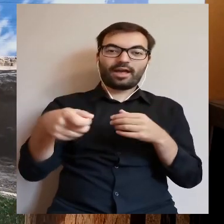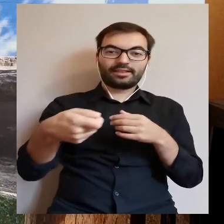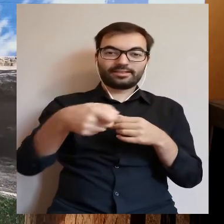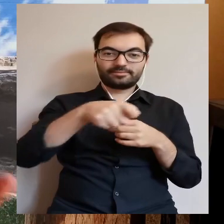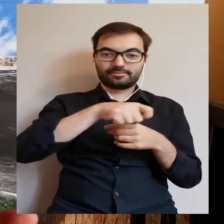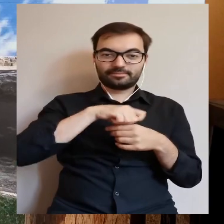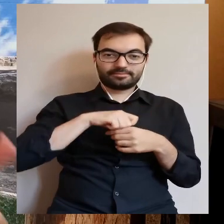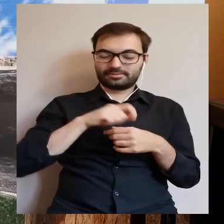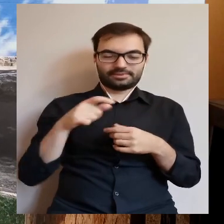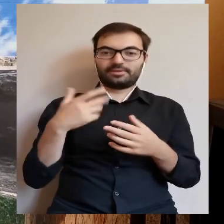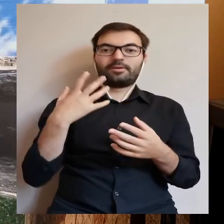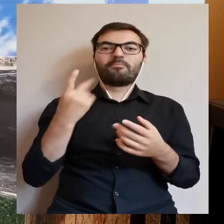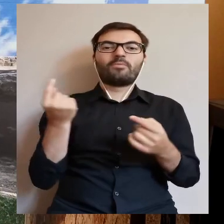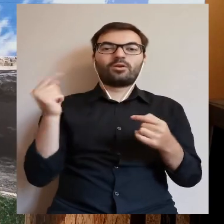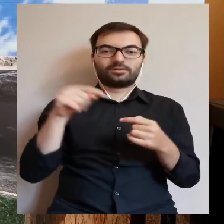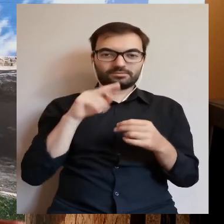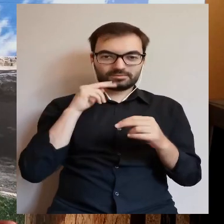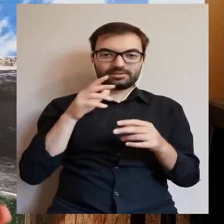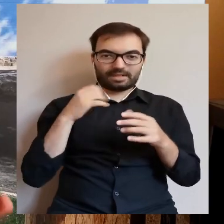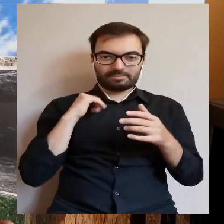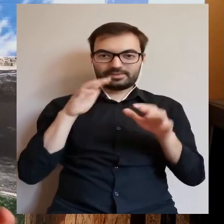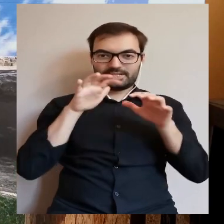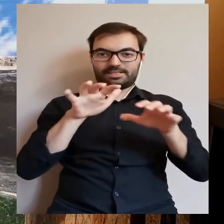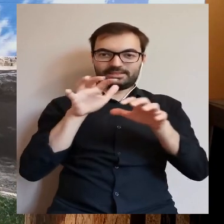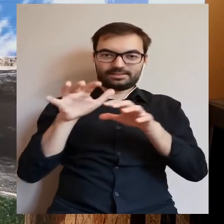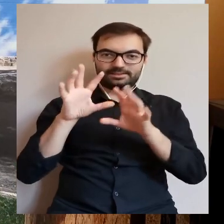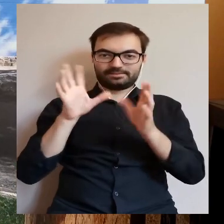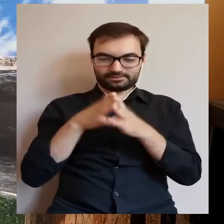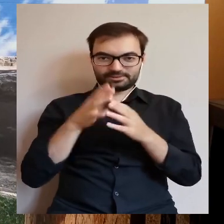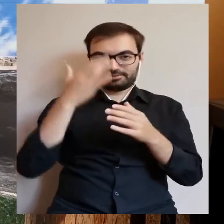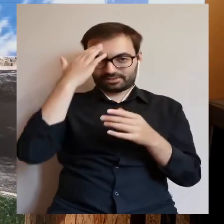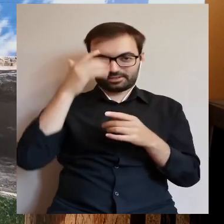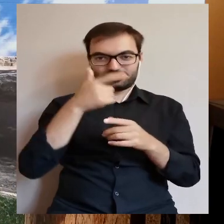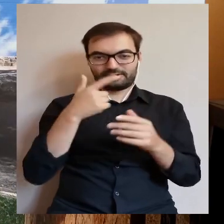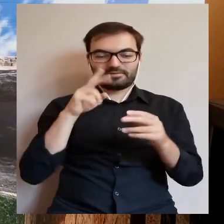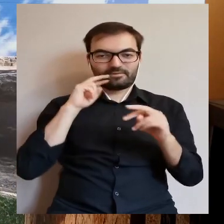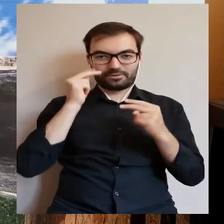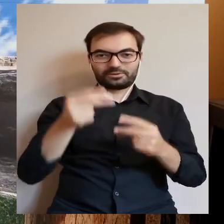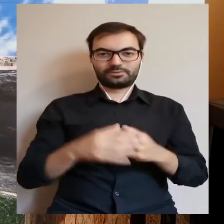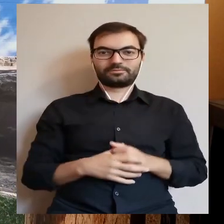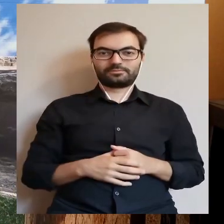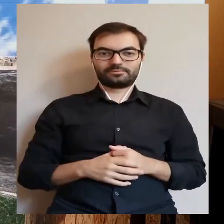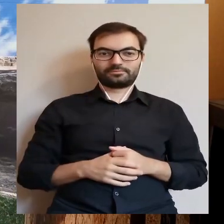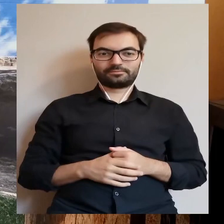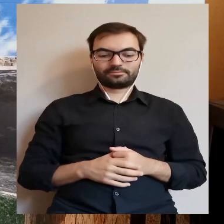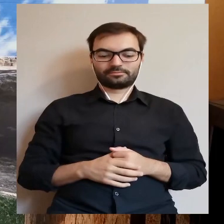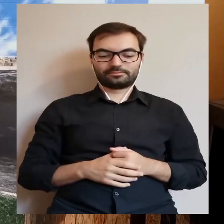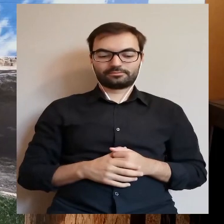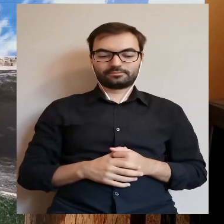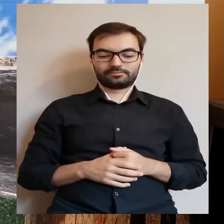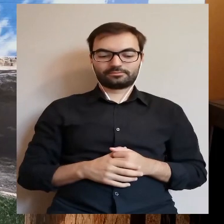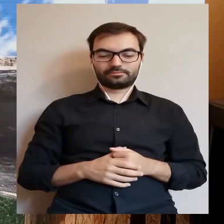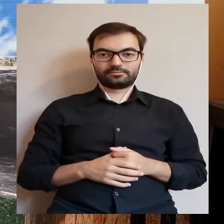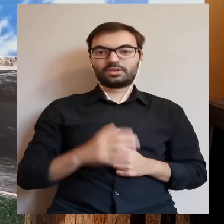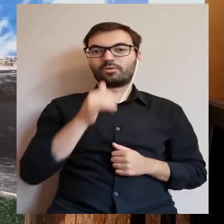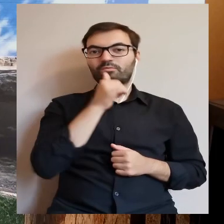zamykać nie będzie. Zresztą po to tam się pojawił, żeby wszyscy wiedzieli, że on się tam znów pojawił. No i